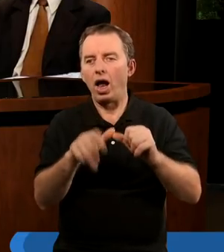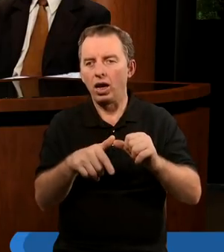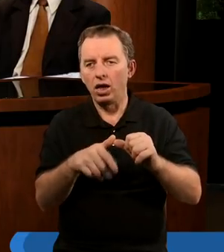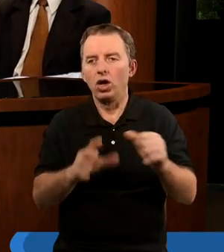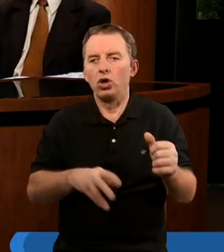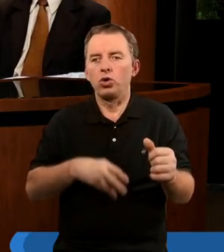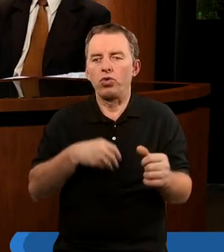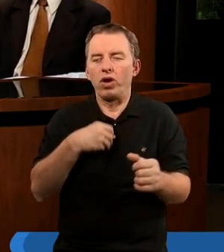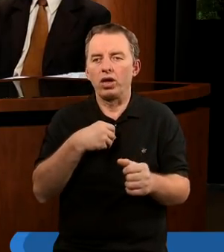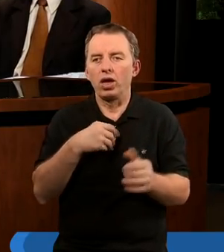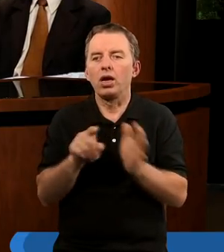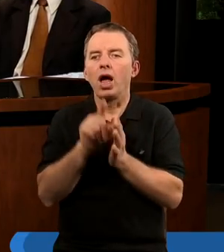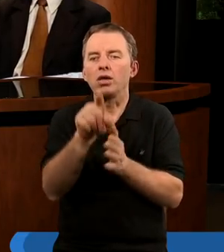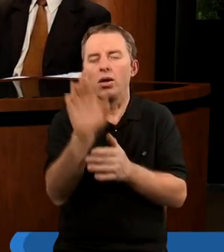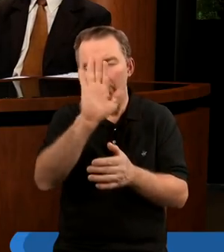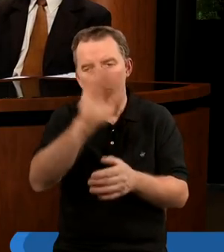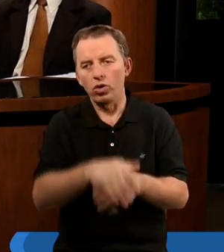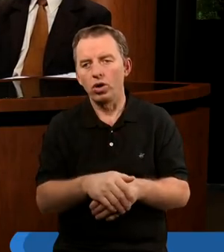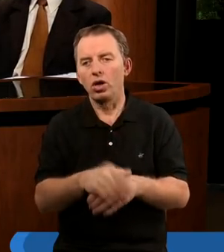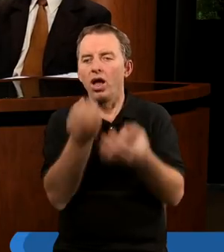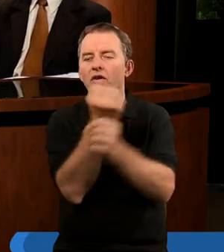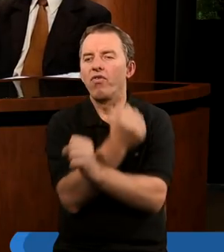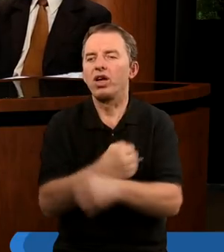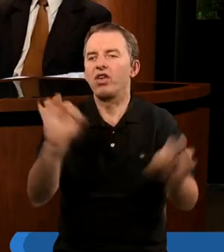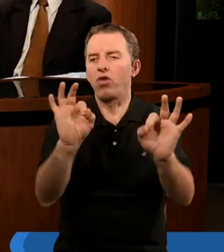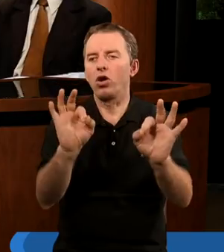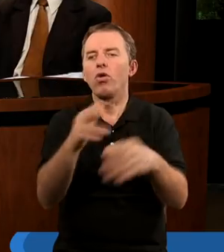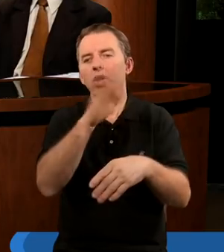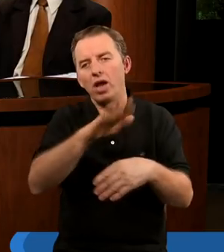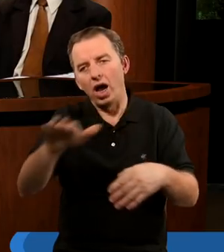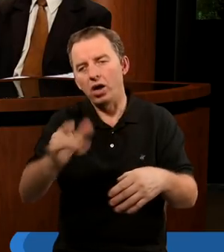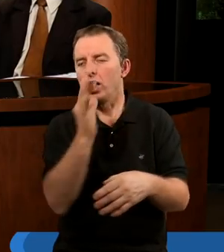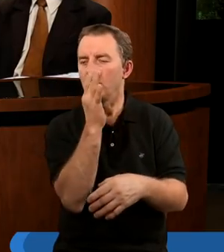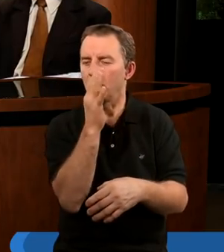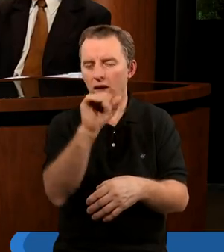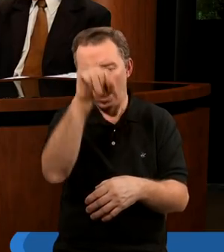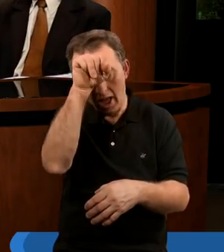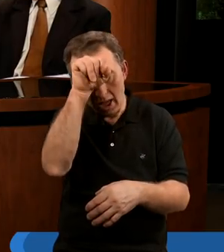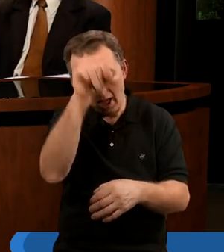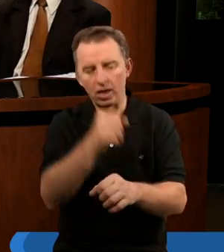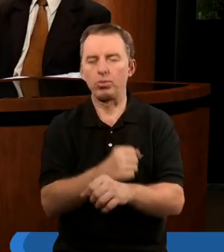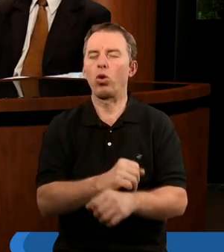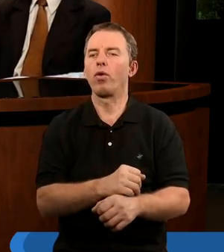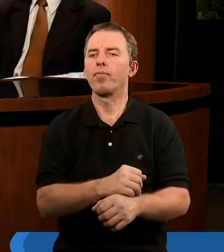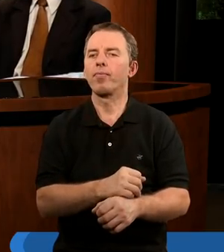ale święcić go, dlatego że Pan Bóg wyzwolił naród izraelski z Egiptu.